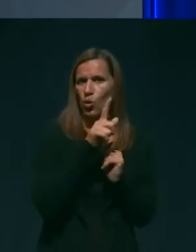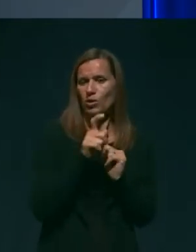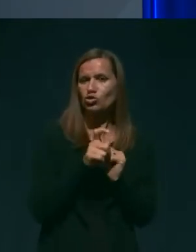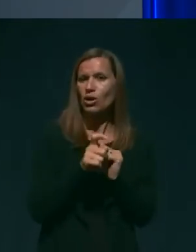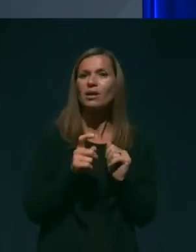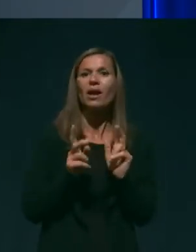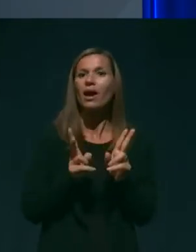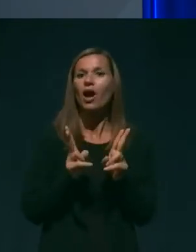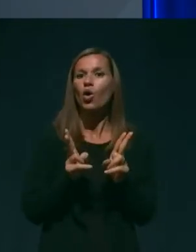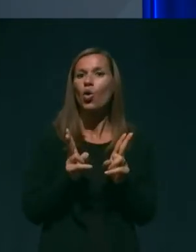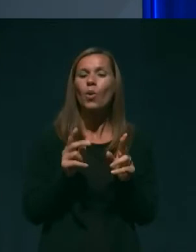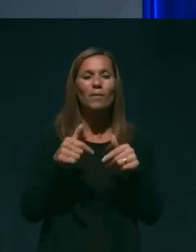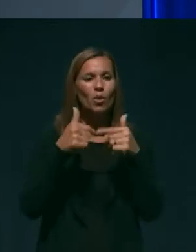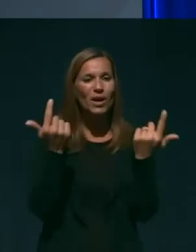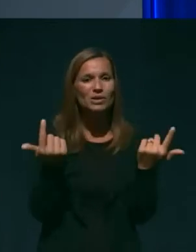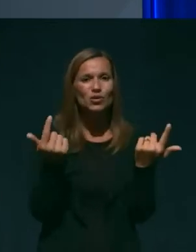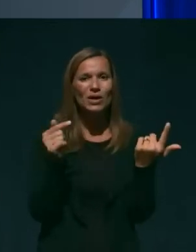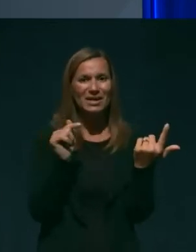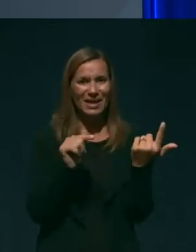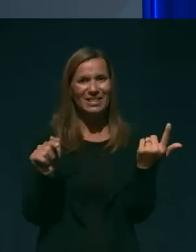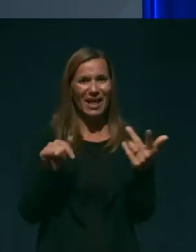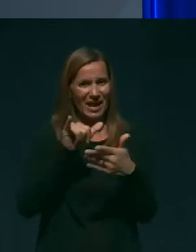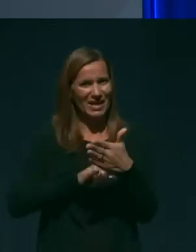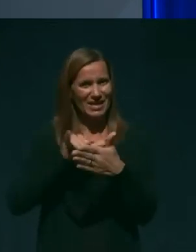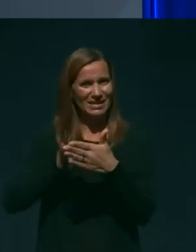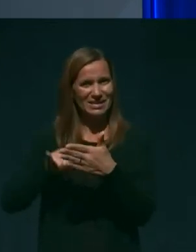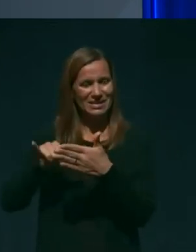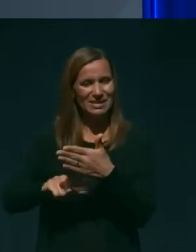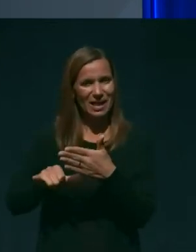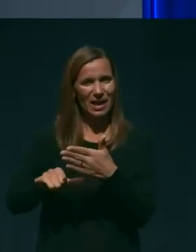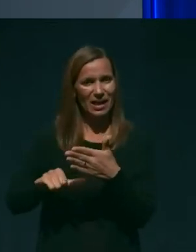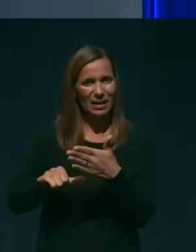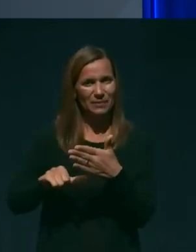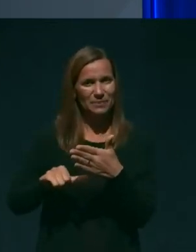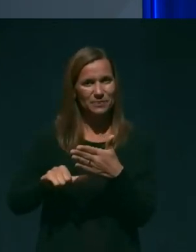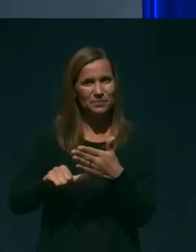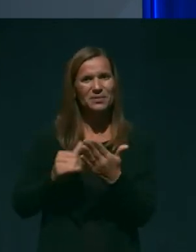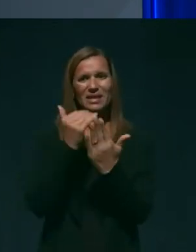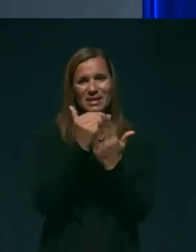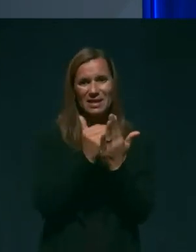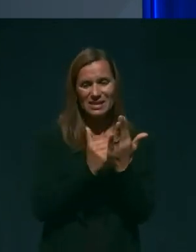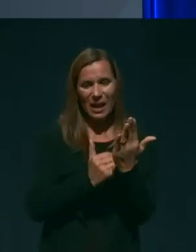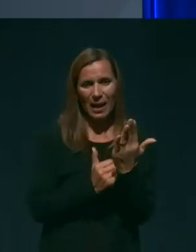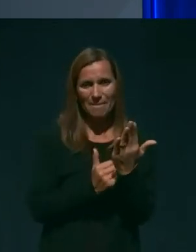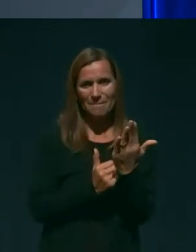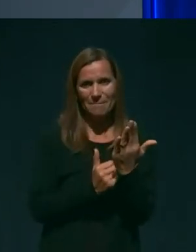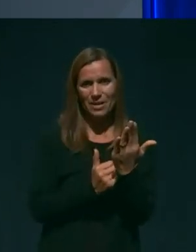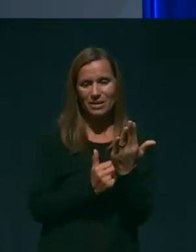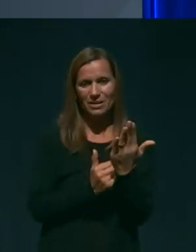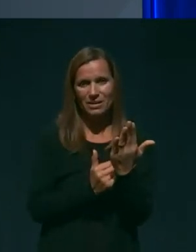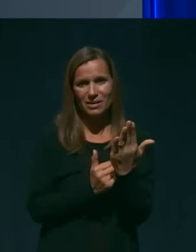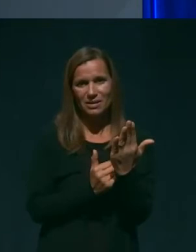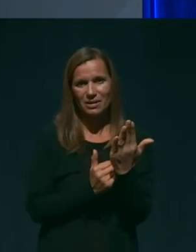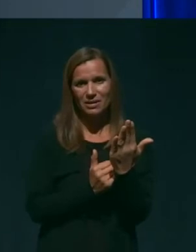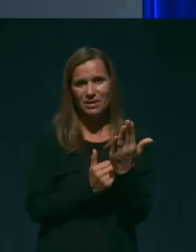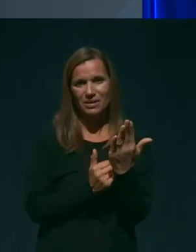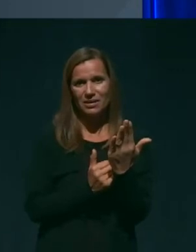vprašanje, kako pojasnjujete te liste sezname, bistvu, ali ne vem, če lahko to pač imenujem